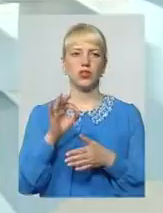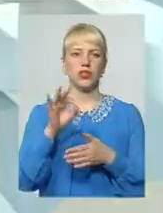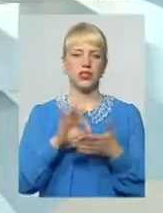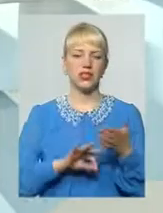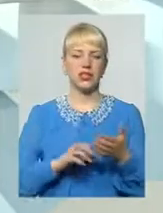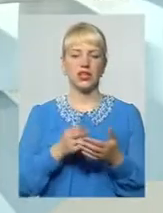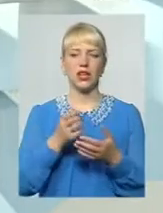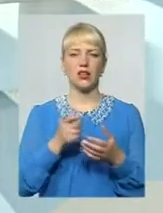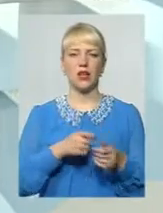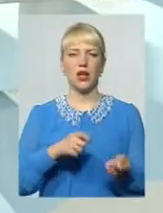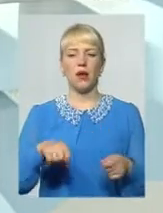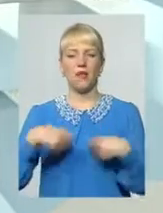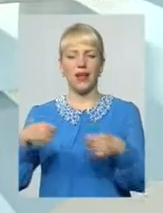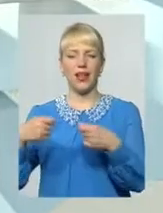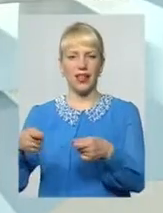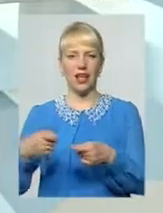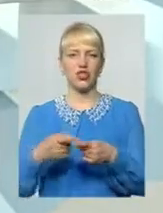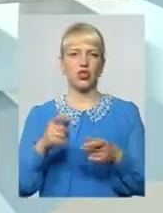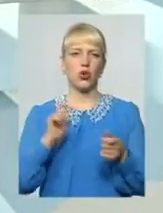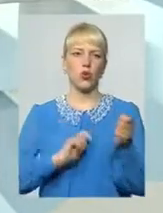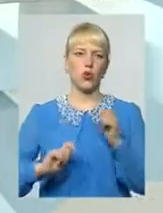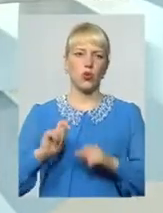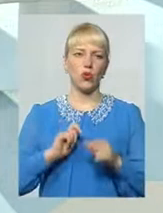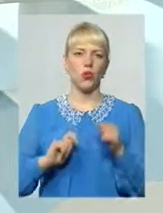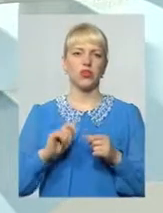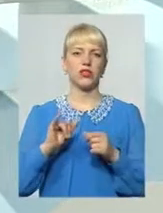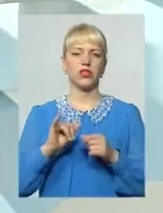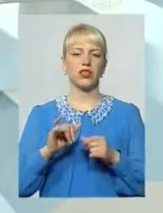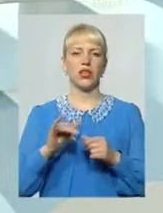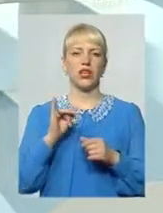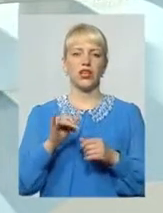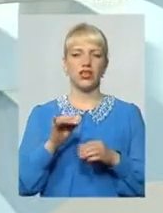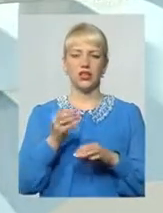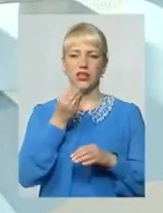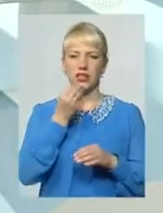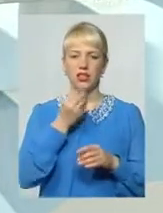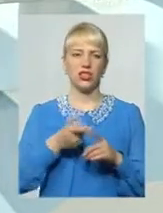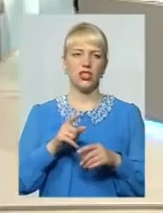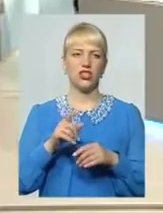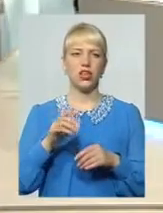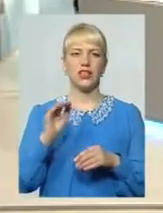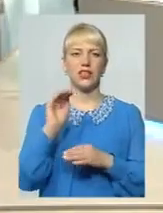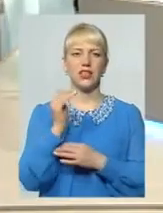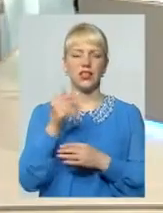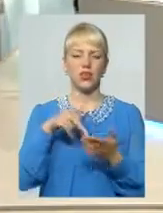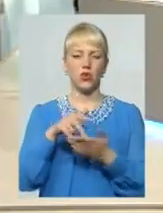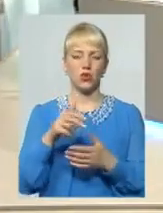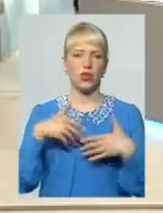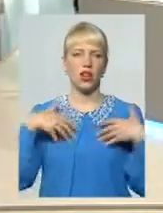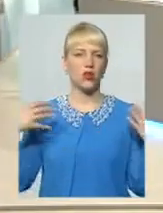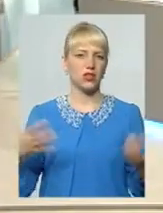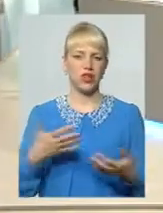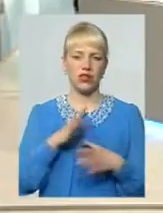одяг з ніг до голови вдягнули Це найперше Дитина зимою ходила роздягнено Ходила в осінніх чобітках Здавалося,